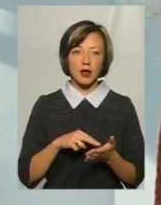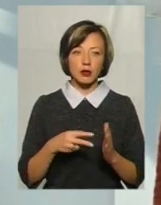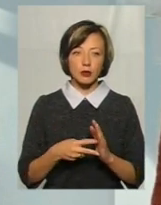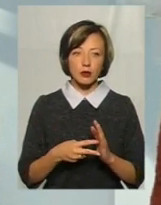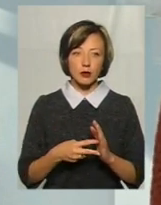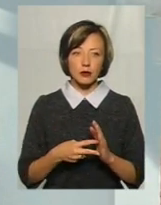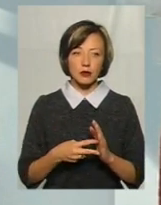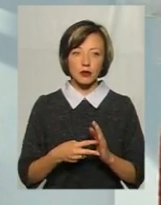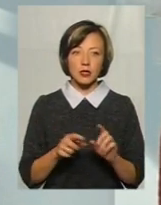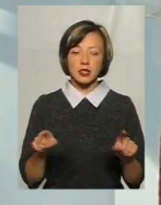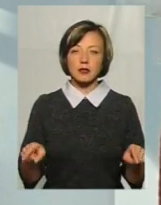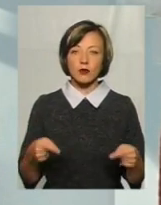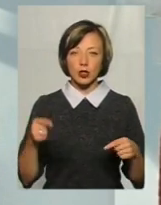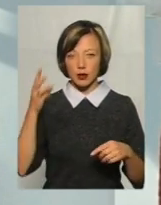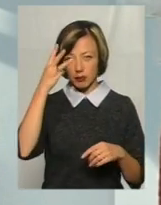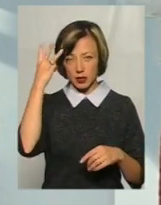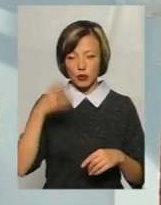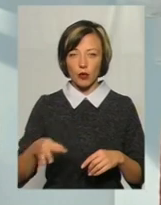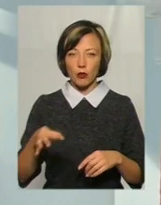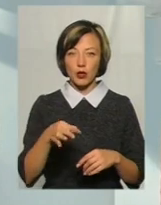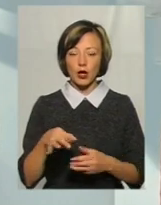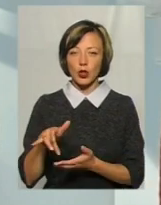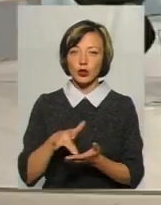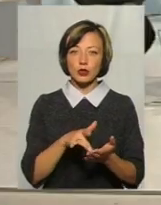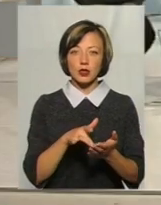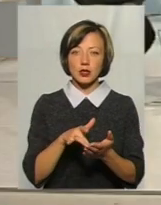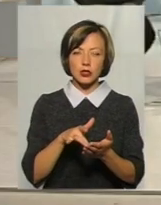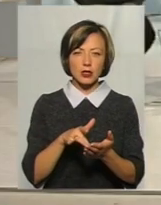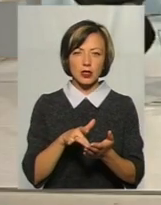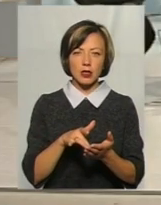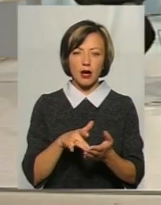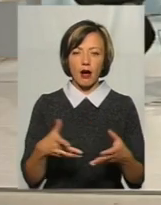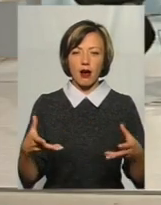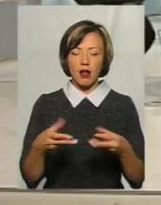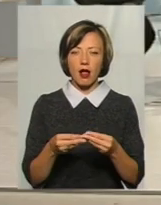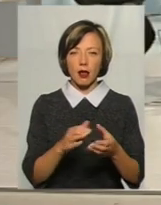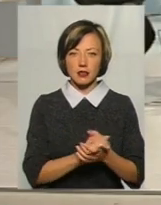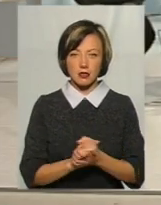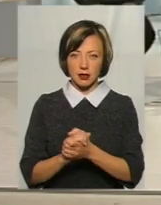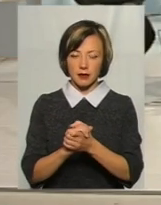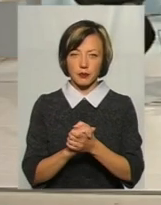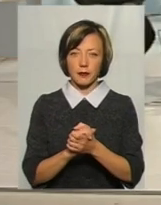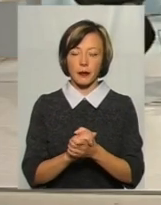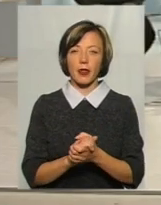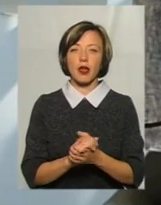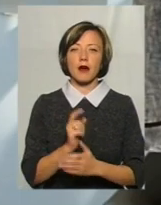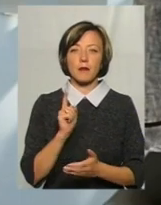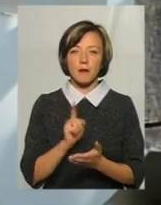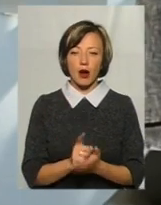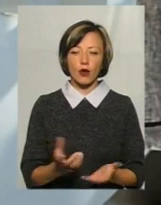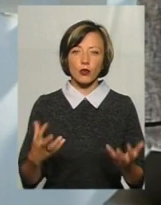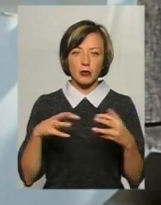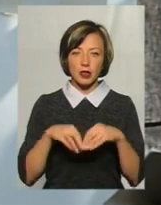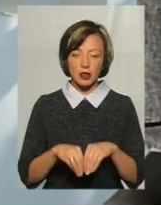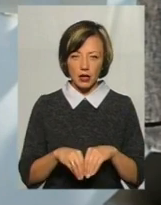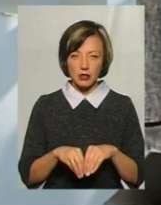створити в Хмельницькій області туристичний кластер. Тобто, мають об'єднатися